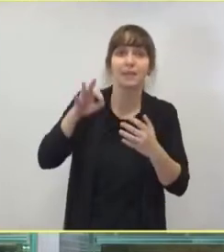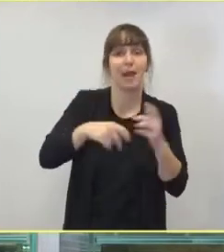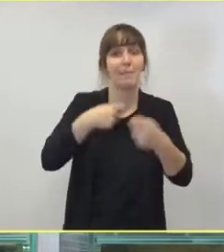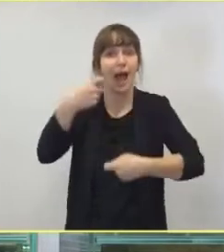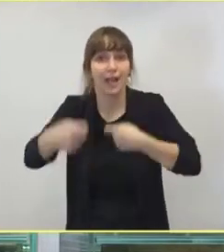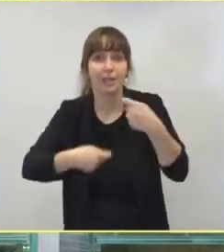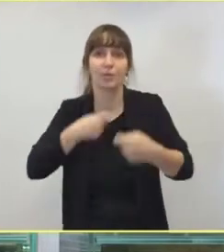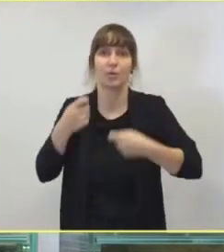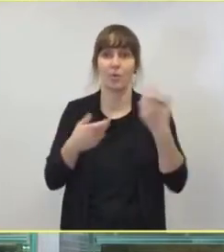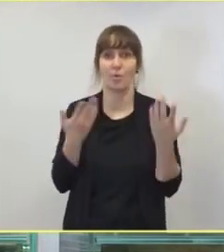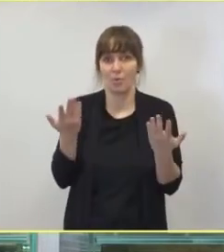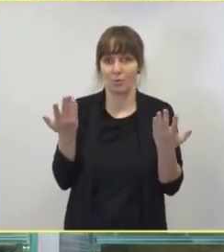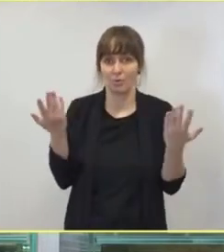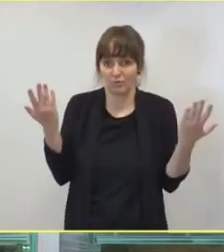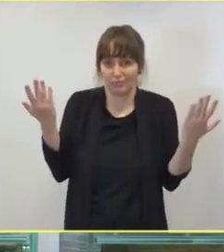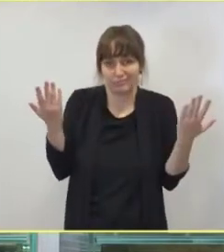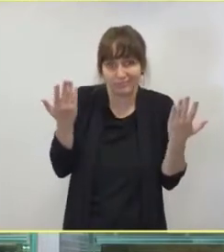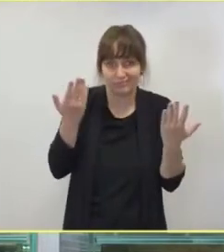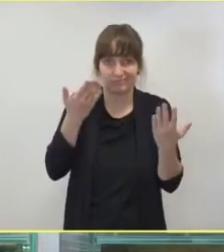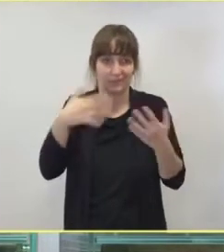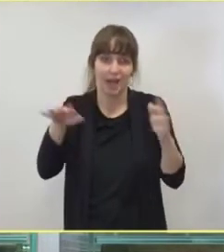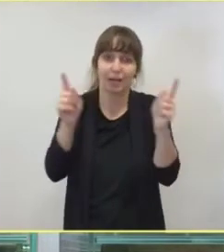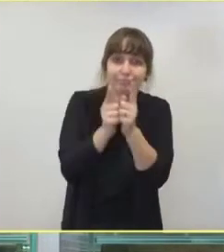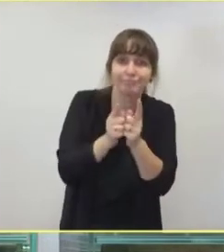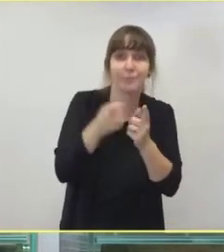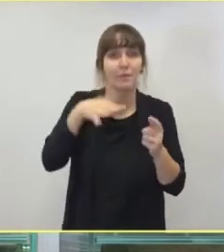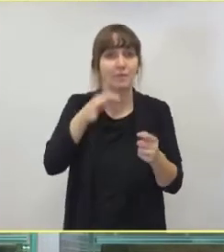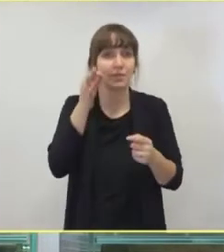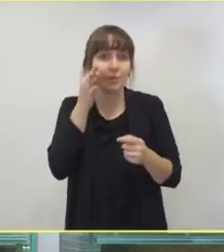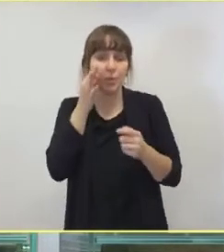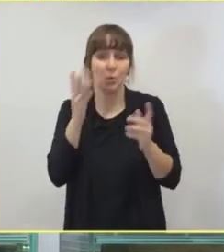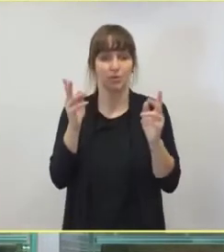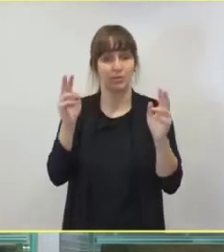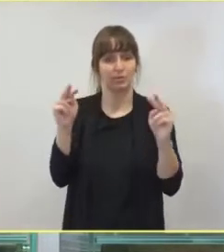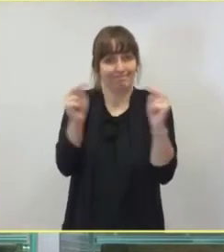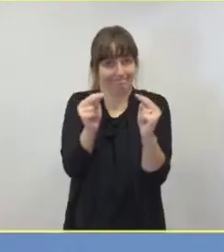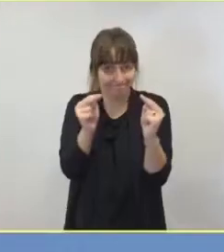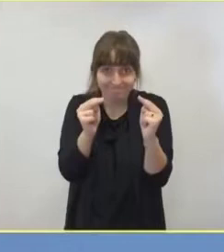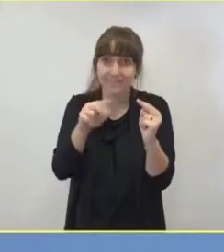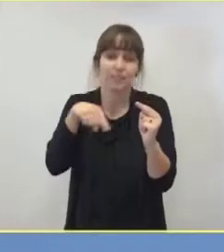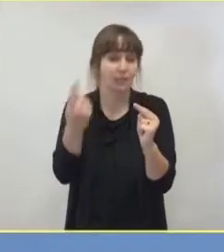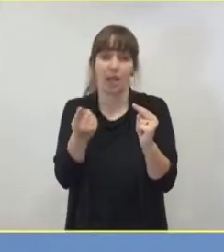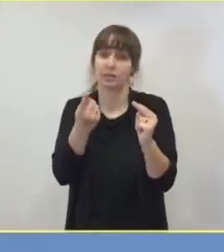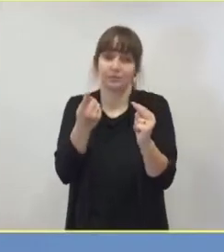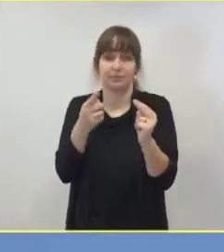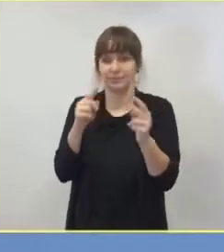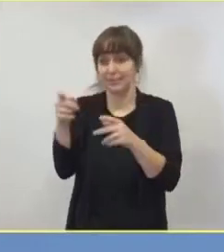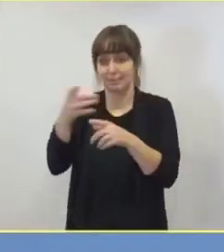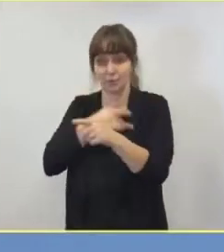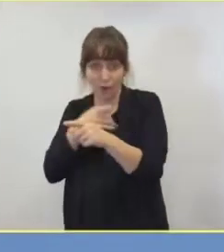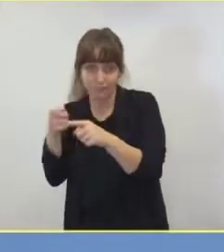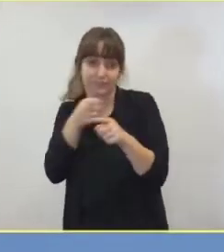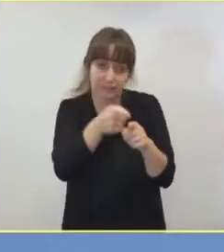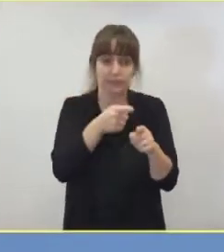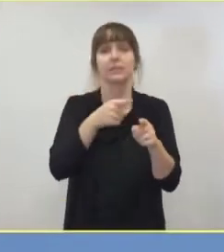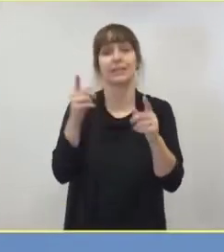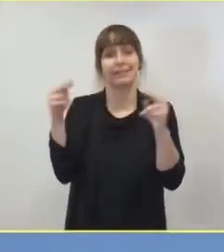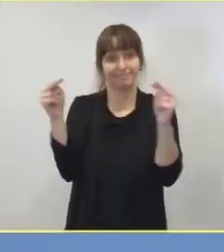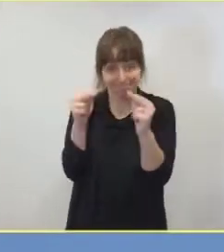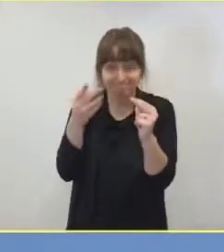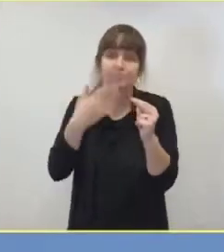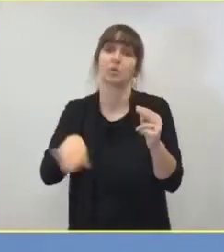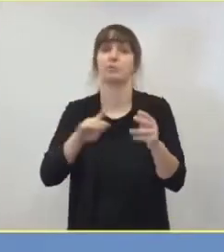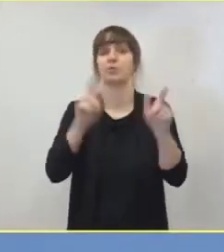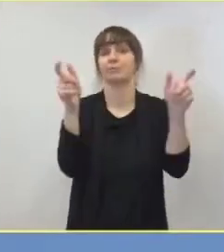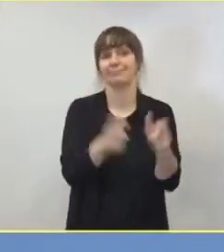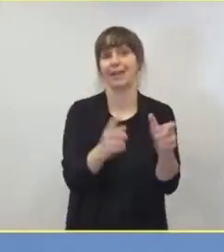Quarantänestellung der Mitarbeitenden veranlasst. Auch dieses Personal fällt dann sofort aus. Und das vor dem Hintergrund des schon